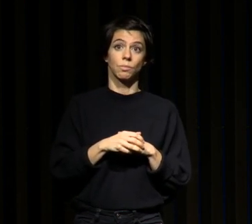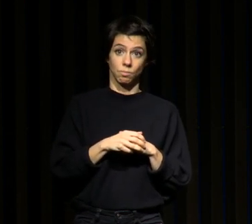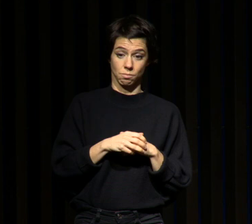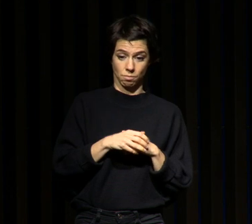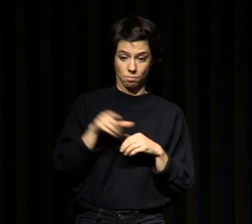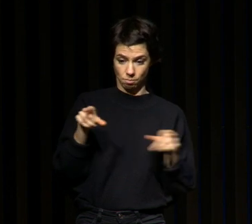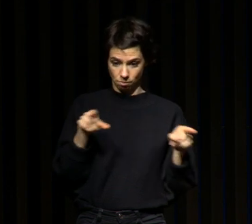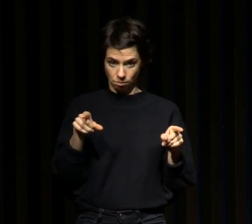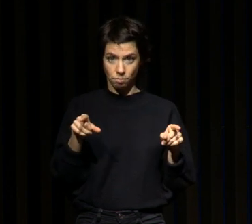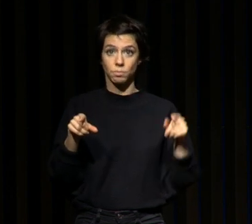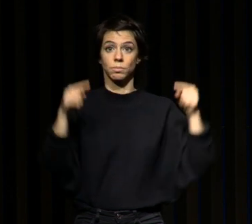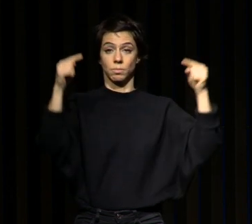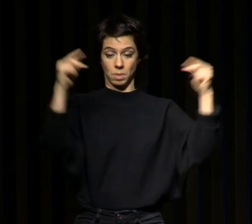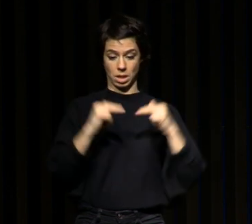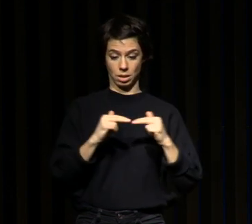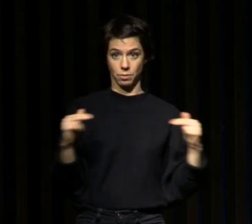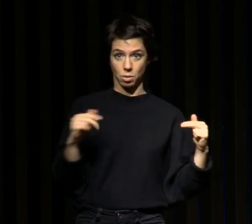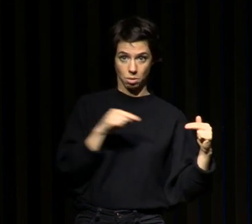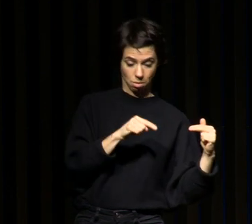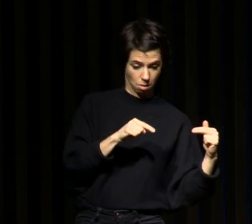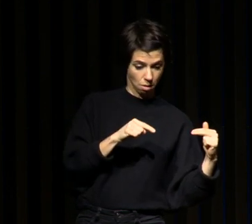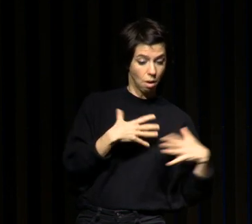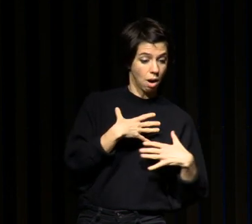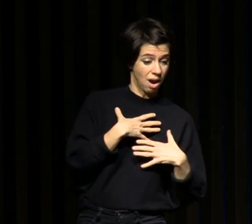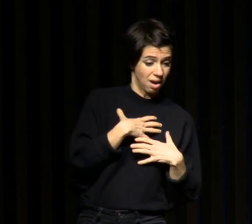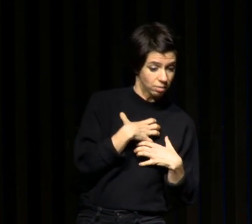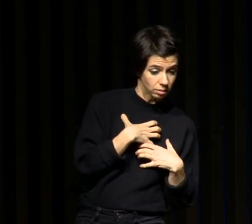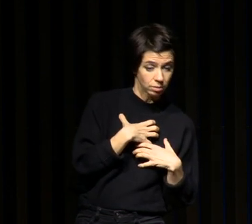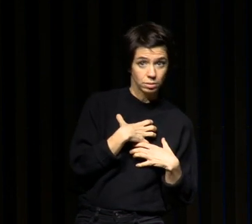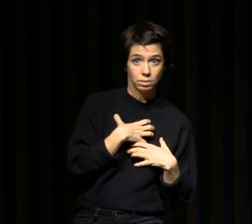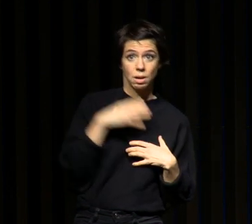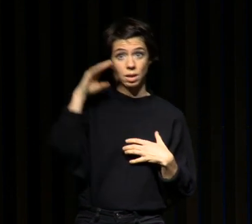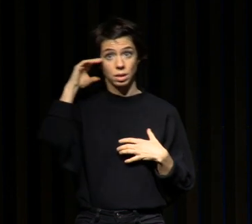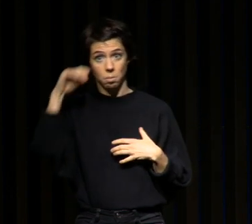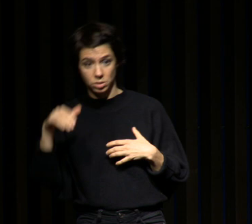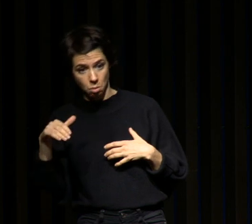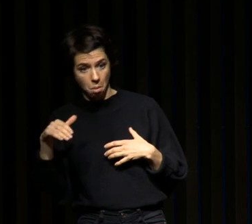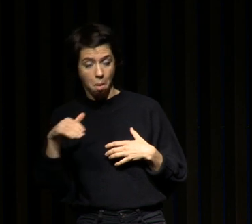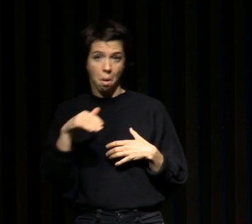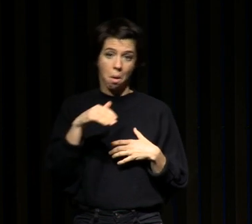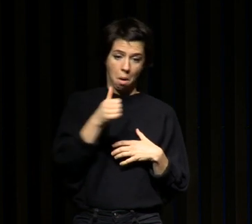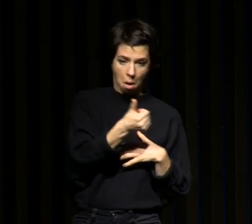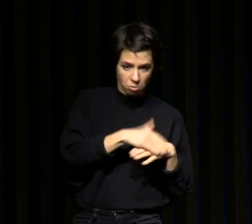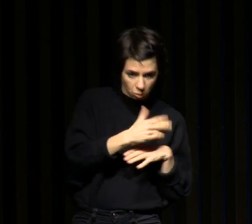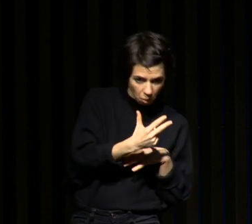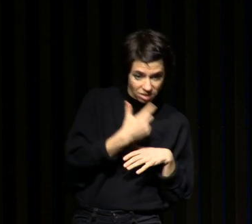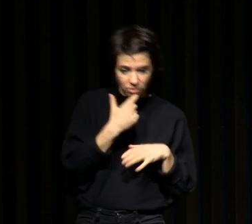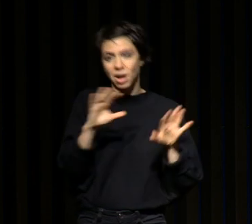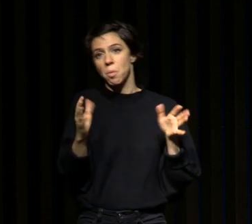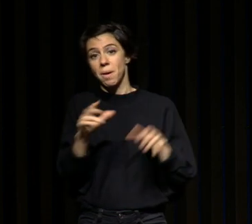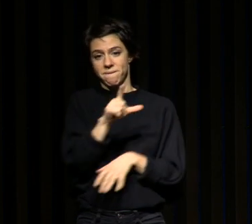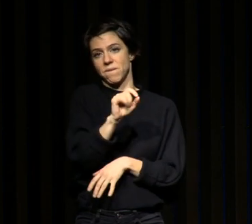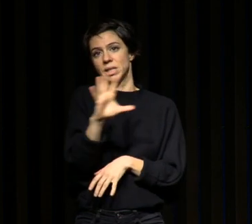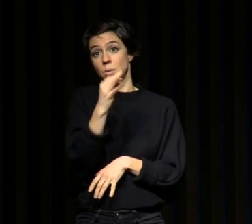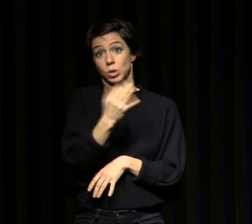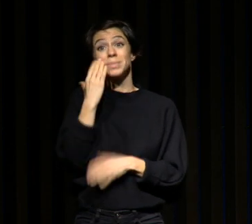sur le niveau d'anxiété et de dépression qui se situe aux alentours de 20-25% quand ça va mal